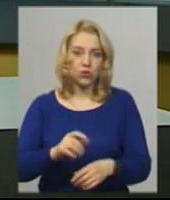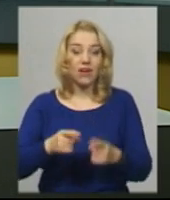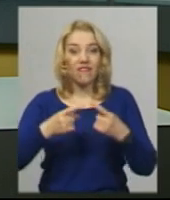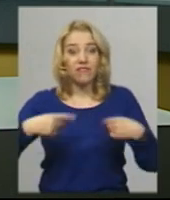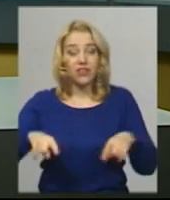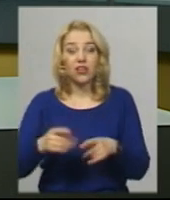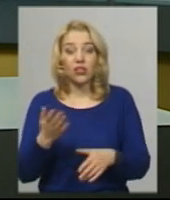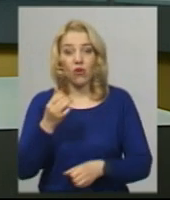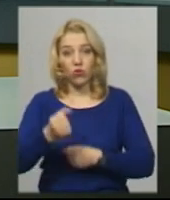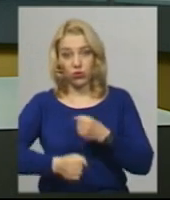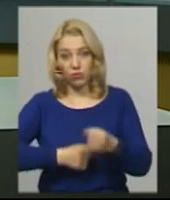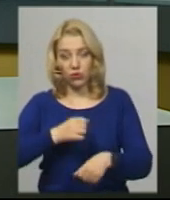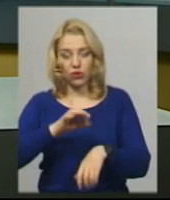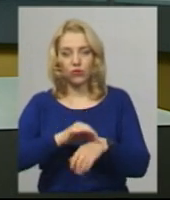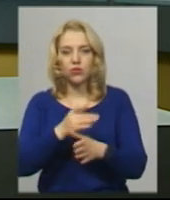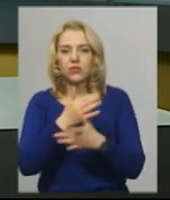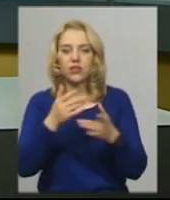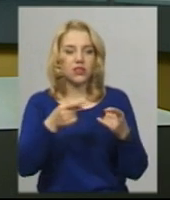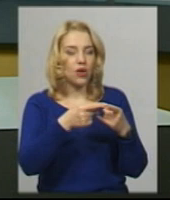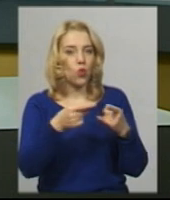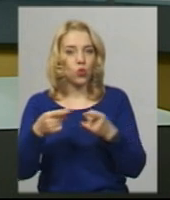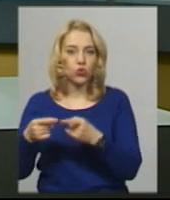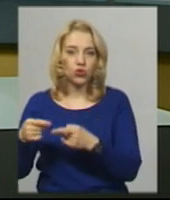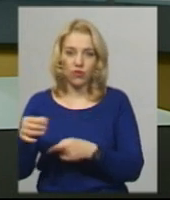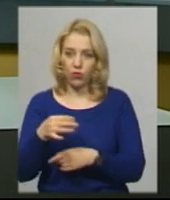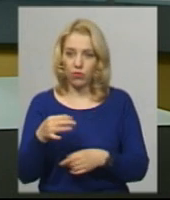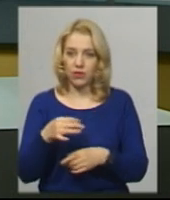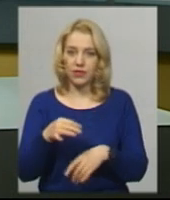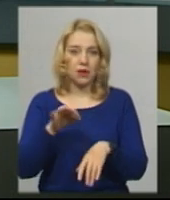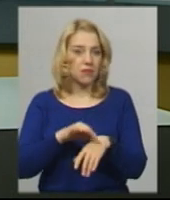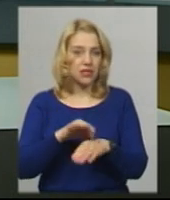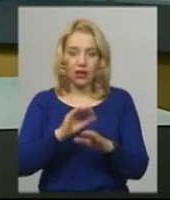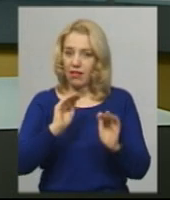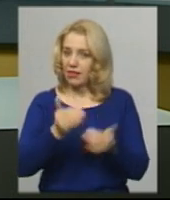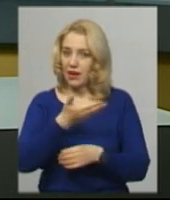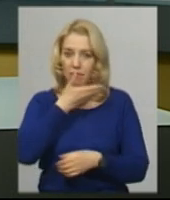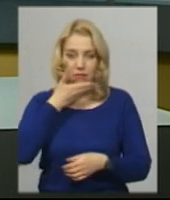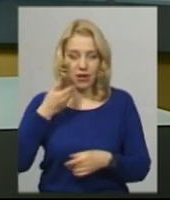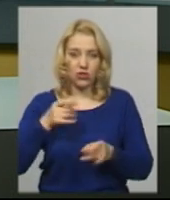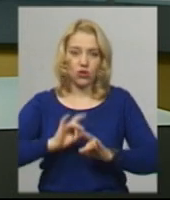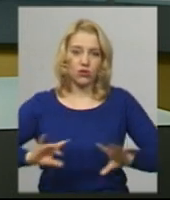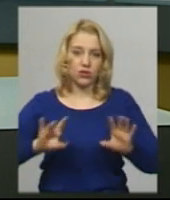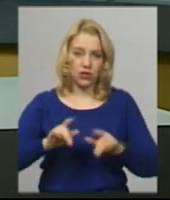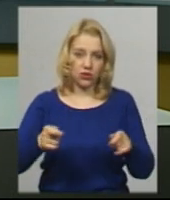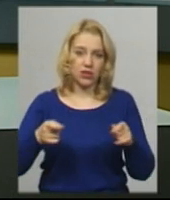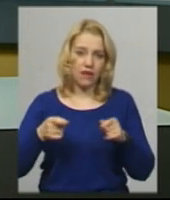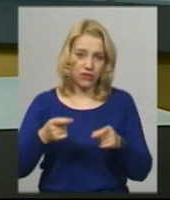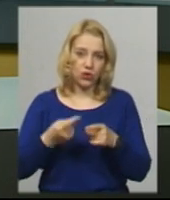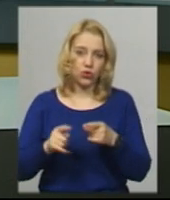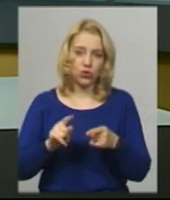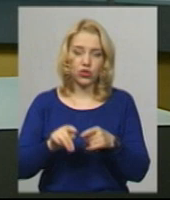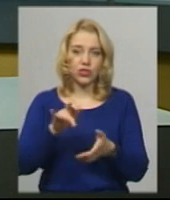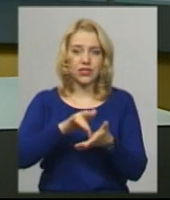якого дістаються хворі з різних куточків області, пацієнтів менше не стало, каже завідувач Центру екстракорпоральної